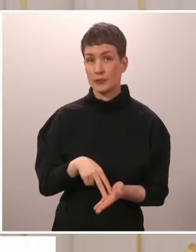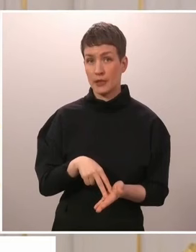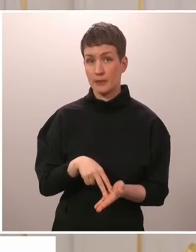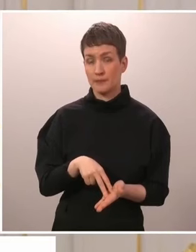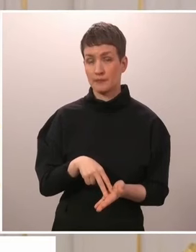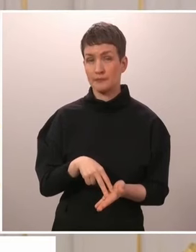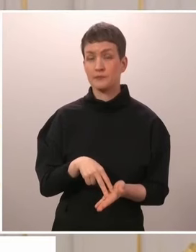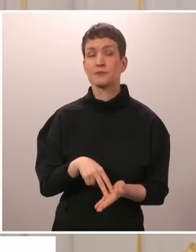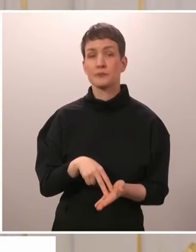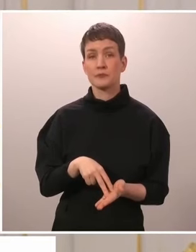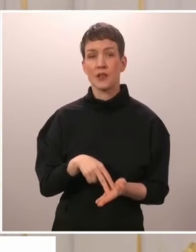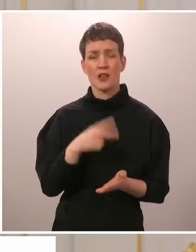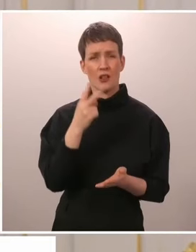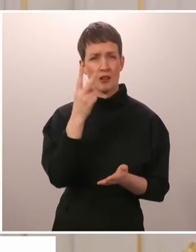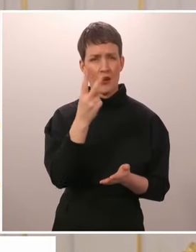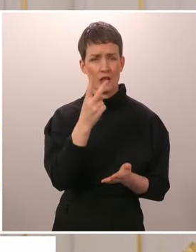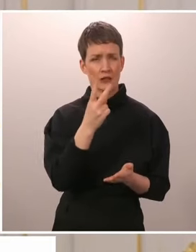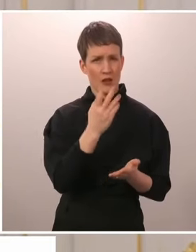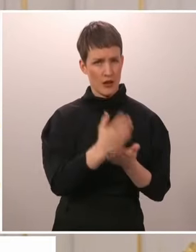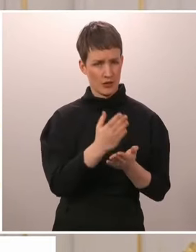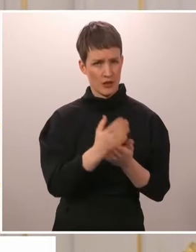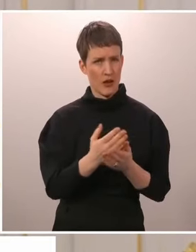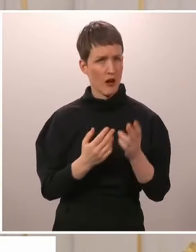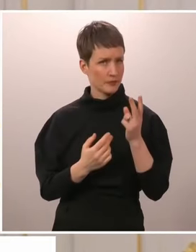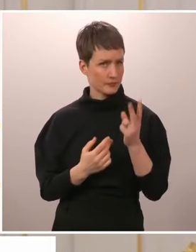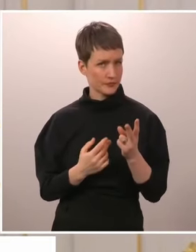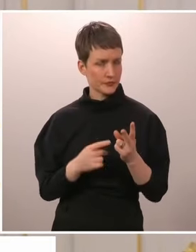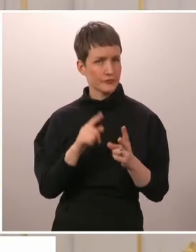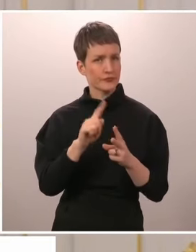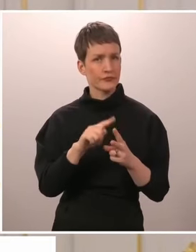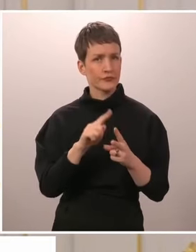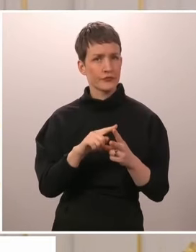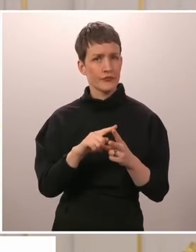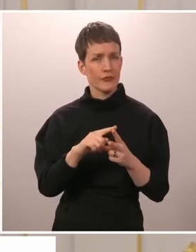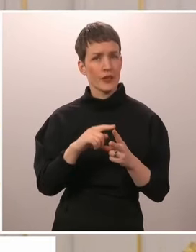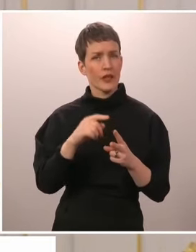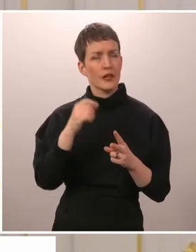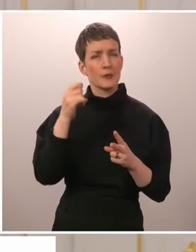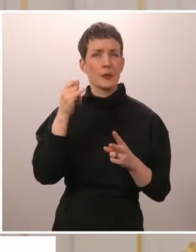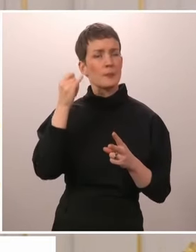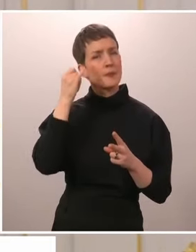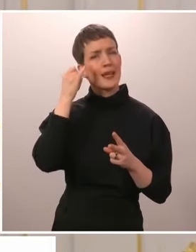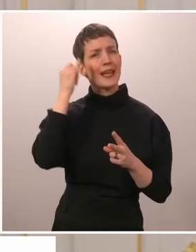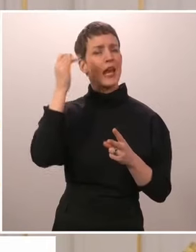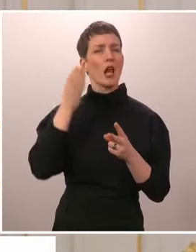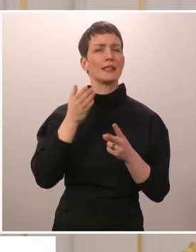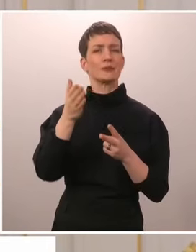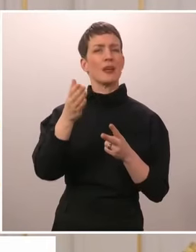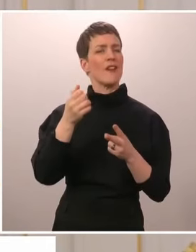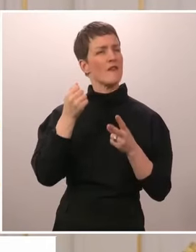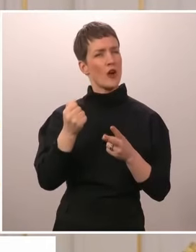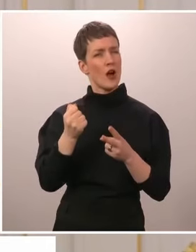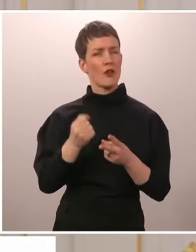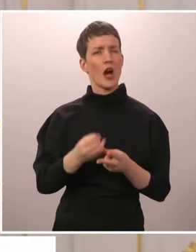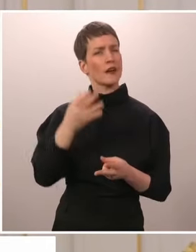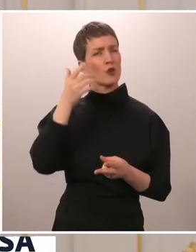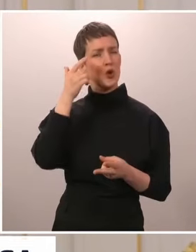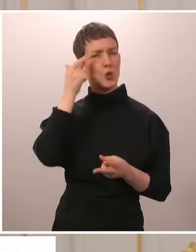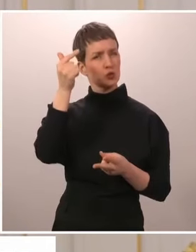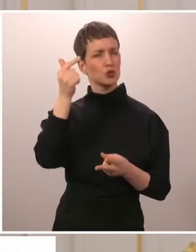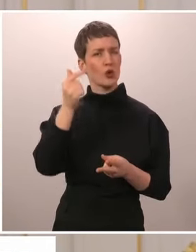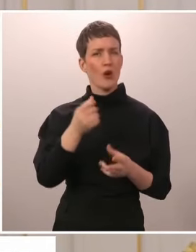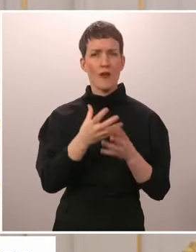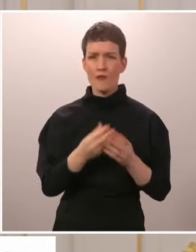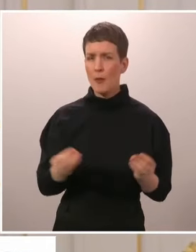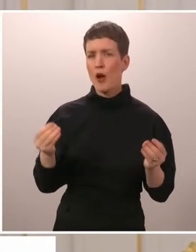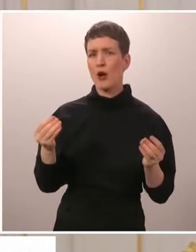jossa käytännössä on kaksi pilaria, josta ensimmäinen on idealismi, vahva usko arvoihin, vapauteen,